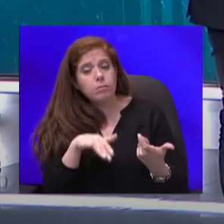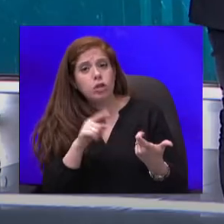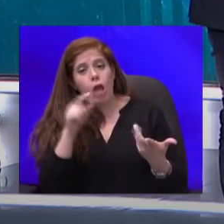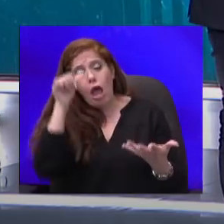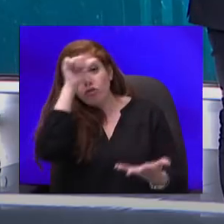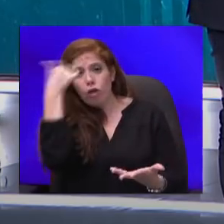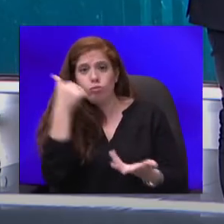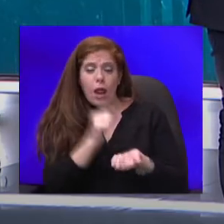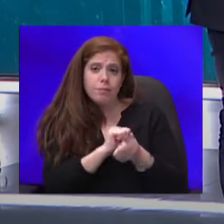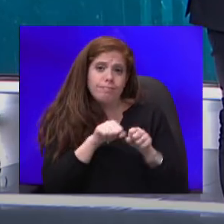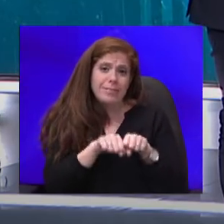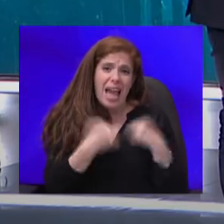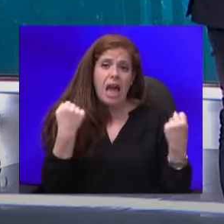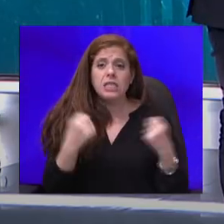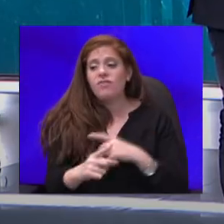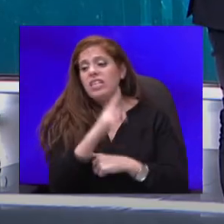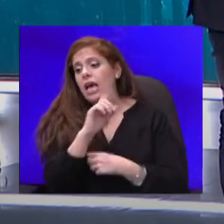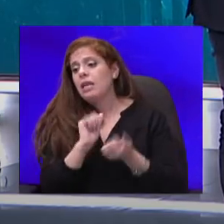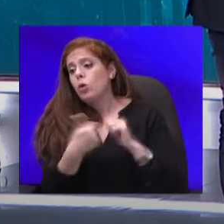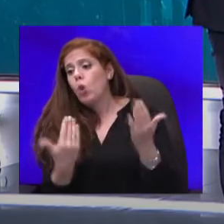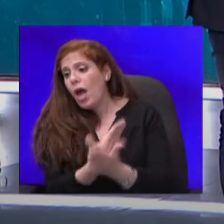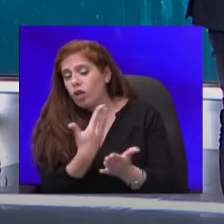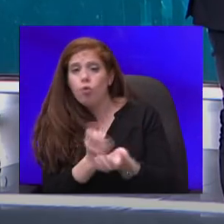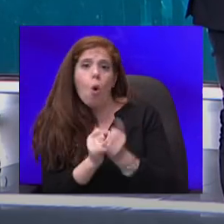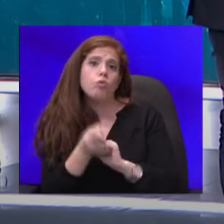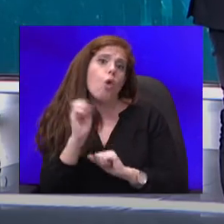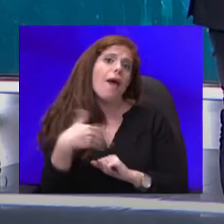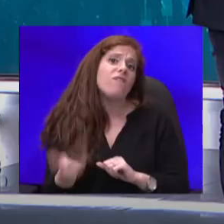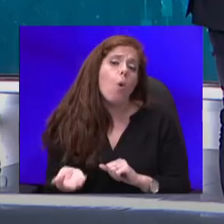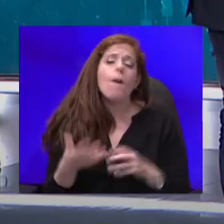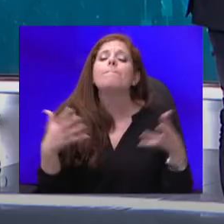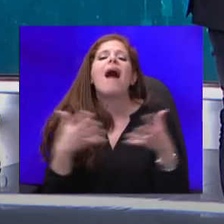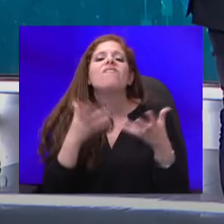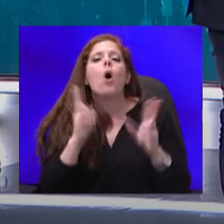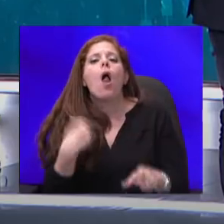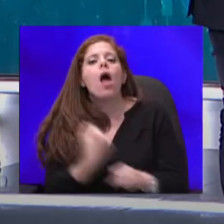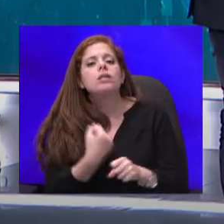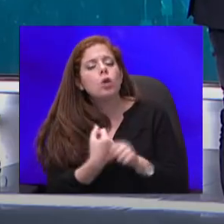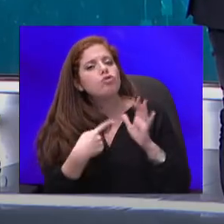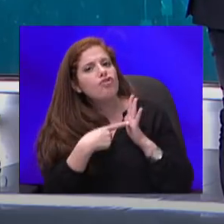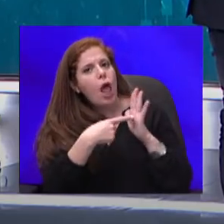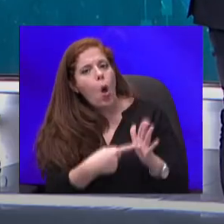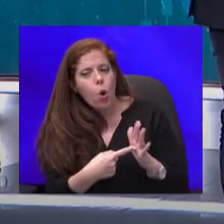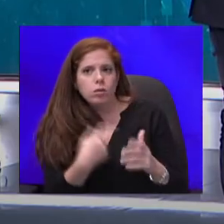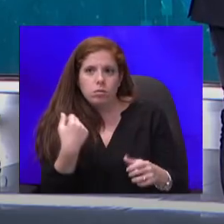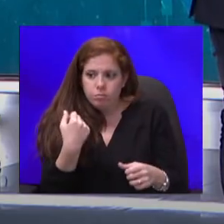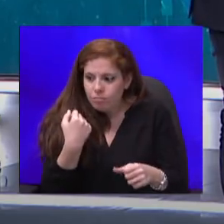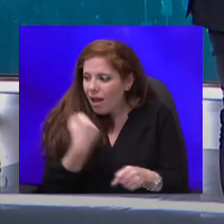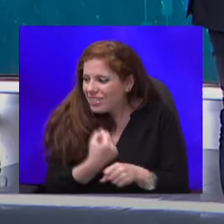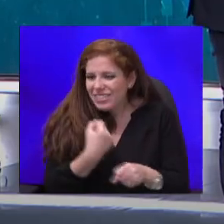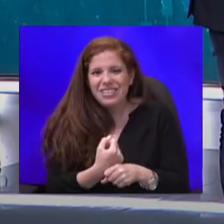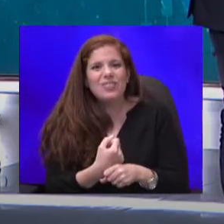או שלא יחדשו, או שלא יבואו. מה החברה יכולה לעשות בשביל להראות? תראו, אנחנו עשינו כל מה שאנחנו... עשיתי כל מה שאני יכולה,